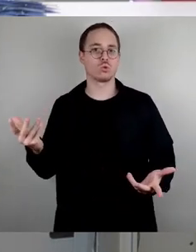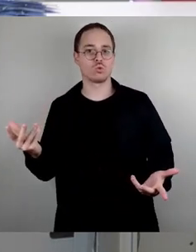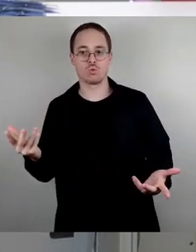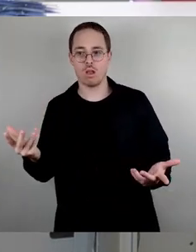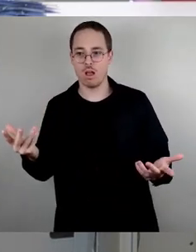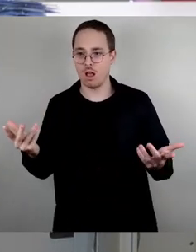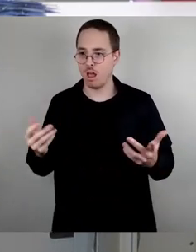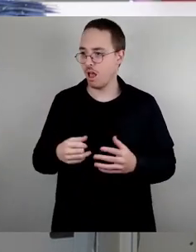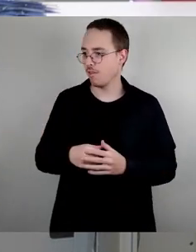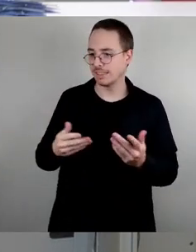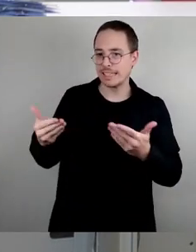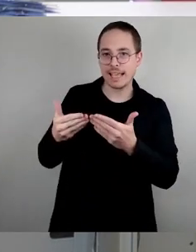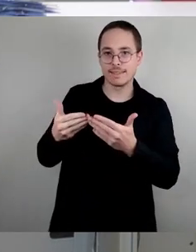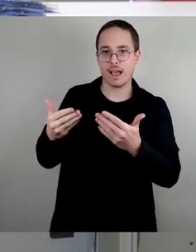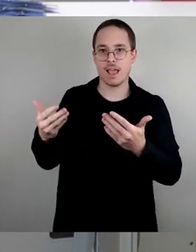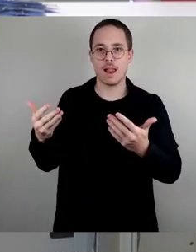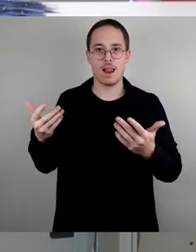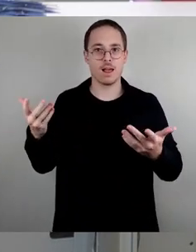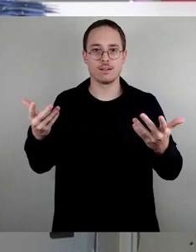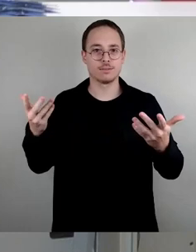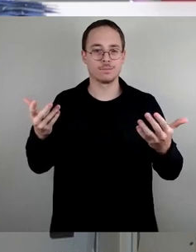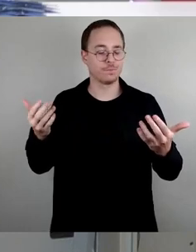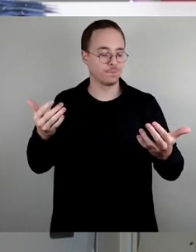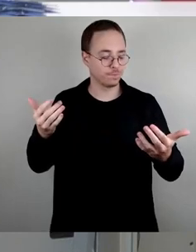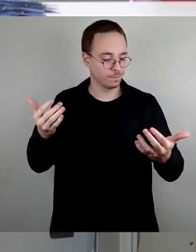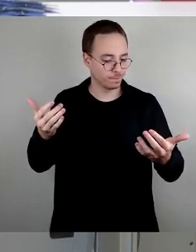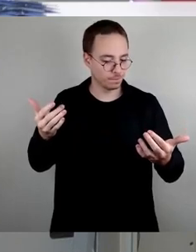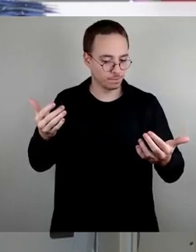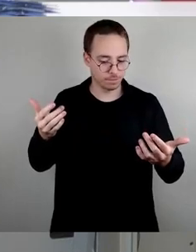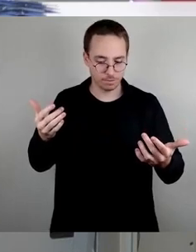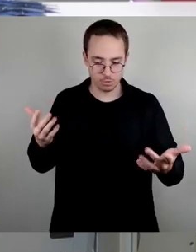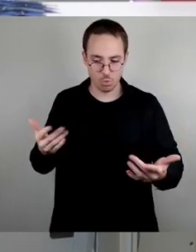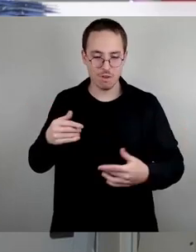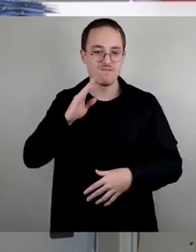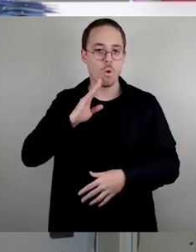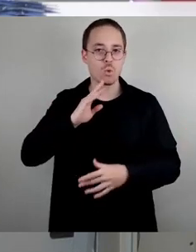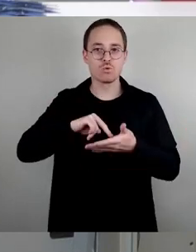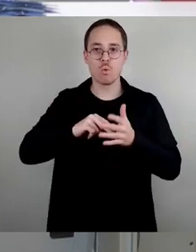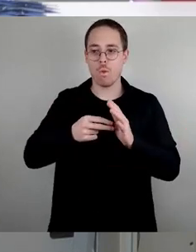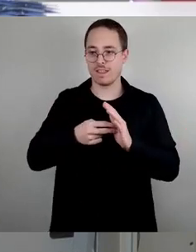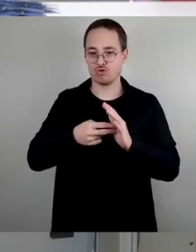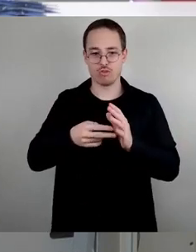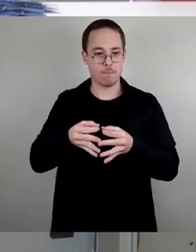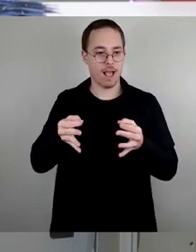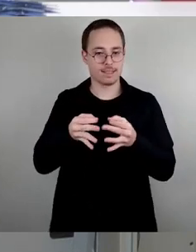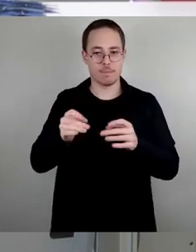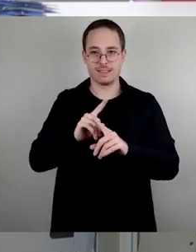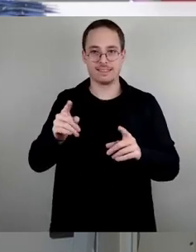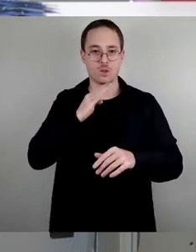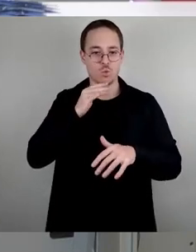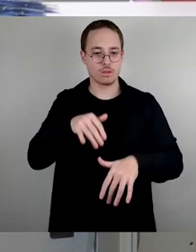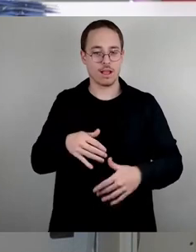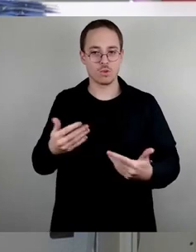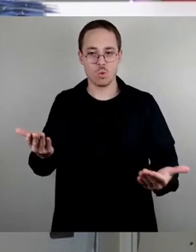nämlich unzureichende wohnungspolitische Maßnahmen macht. Ich möchte ganz eindeutig